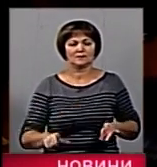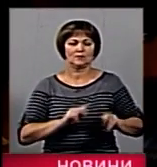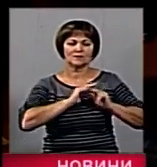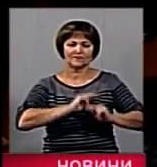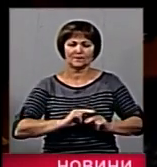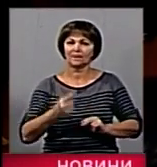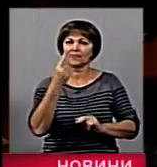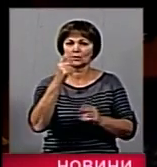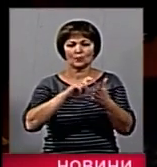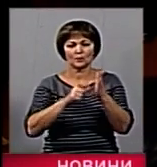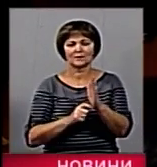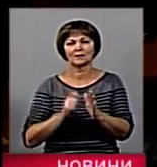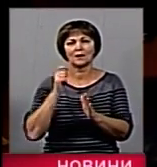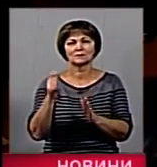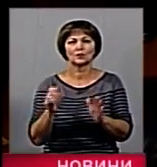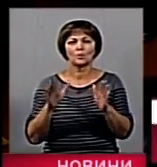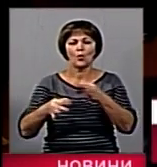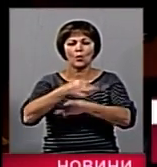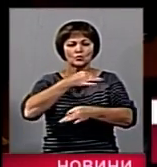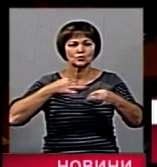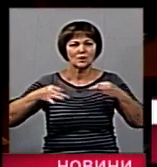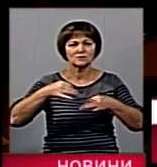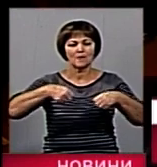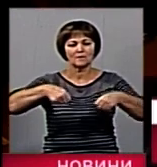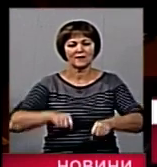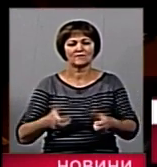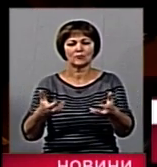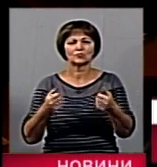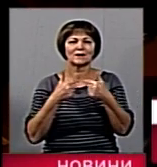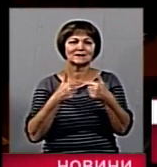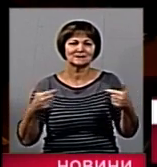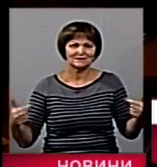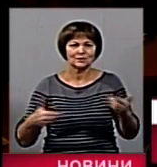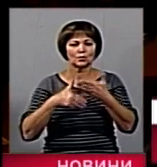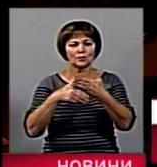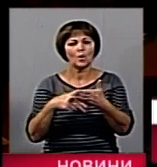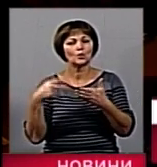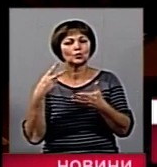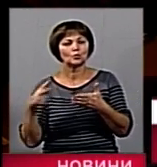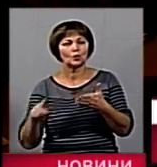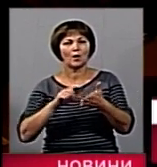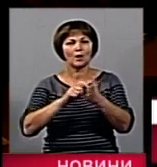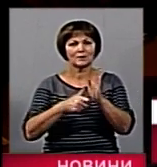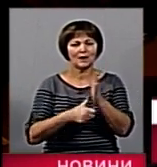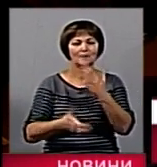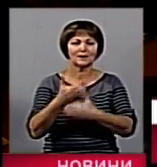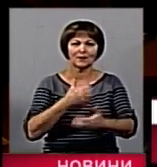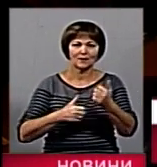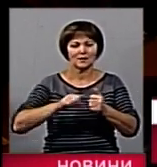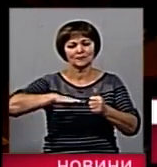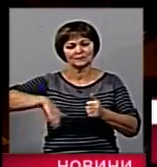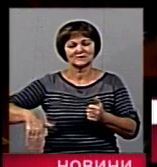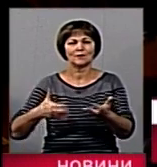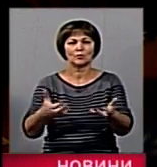одному із кабінетів надається виключно консультація справи, отримання різних видів допомог. В другому кабінеті – приймальний громадян. Після